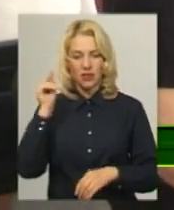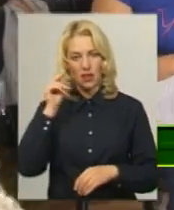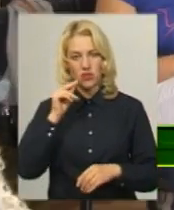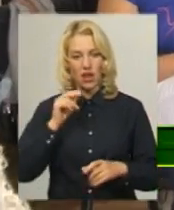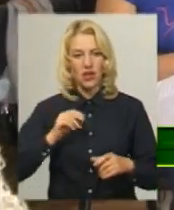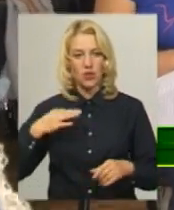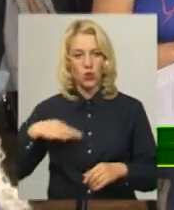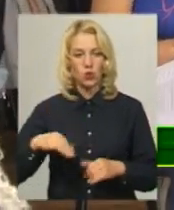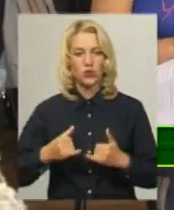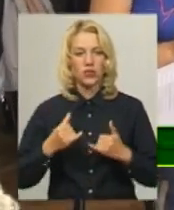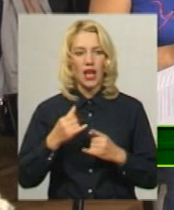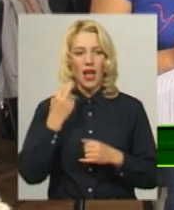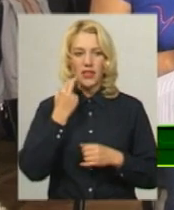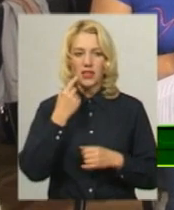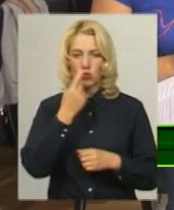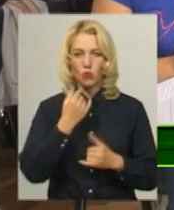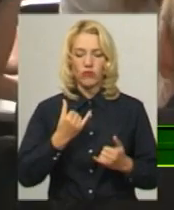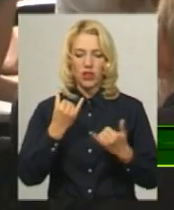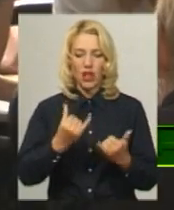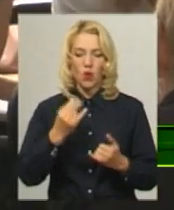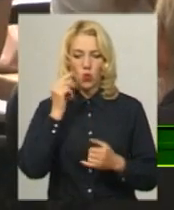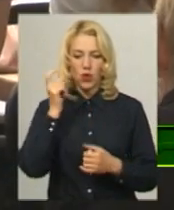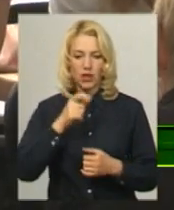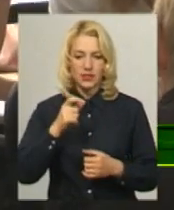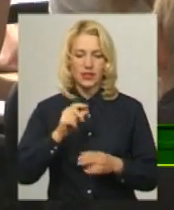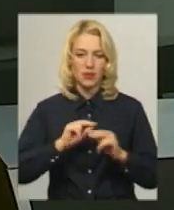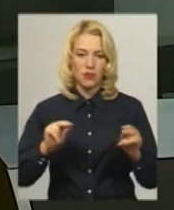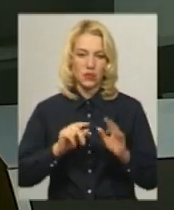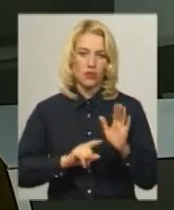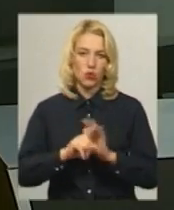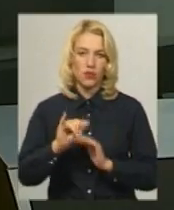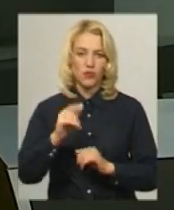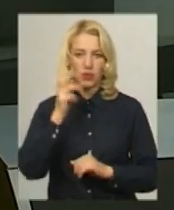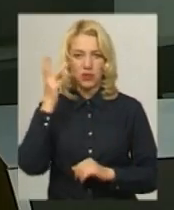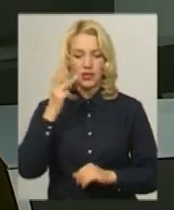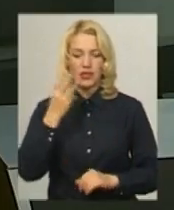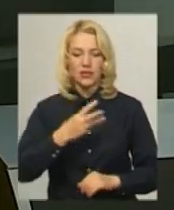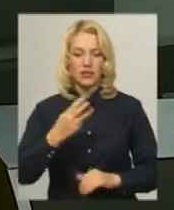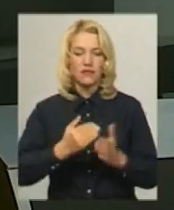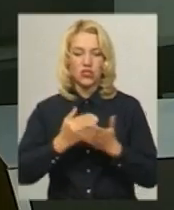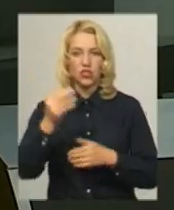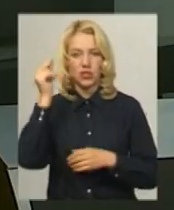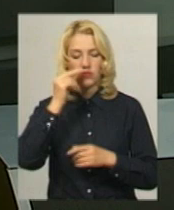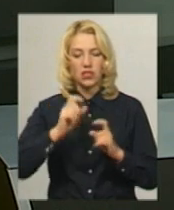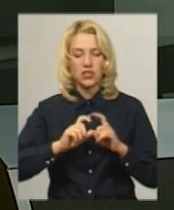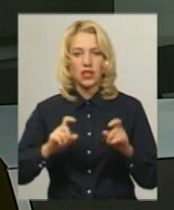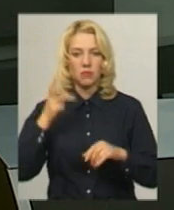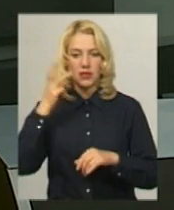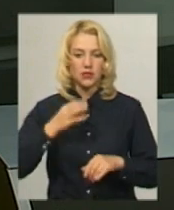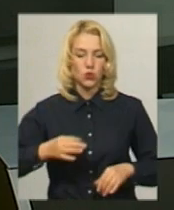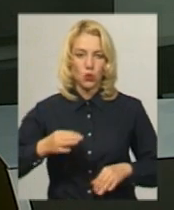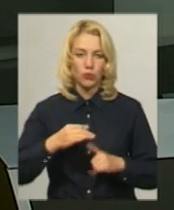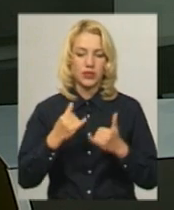англійської мови для українських педагогів стартували у Хмельницькому. 33 вищі навчальні заклади Хмельницької